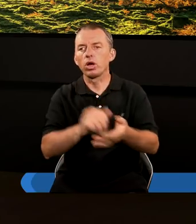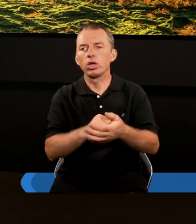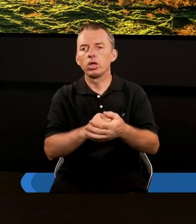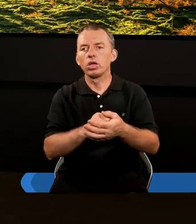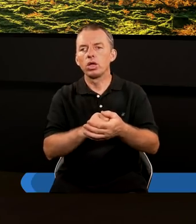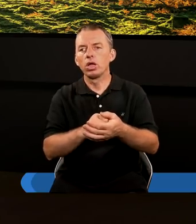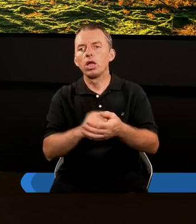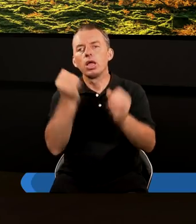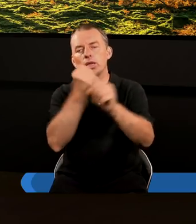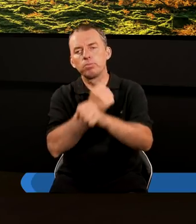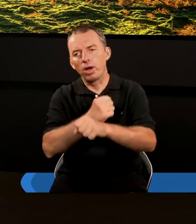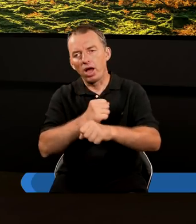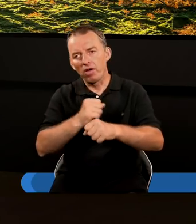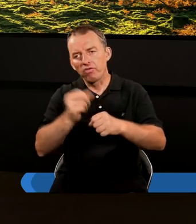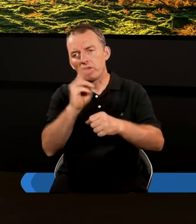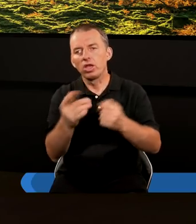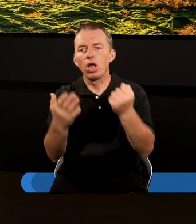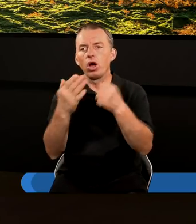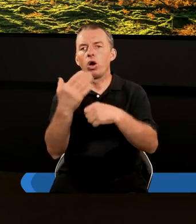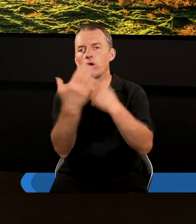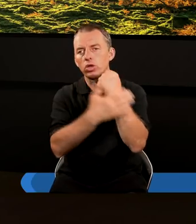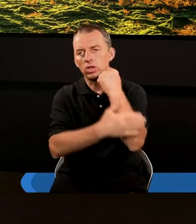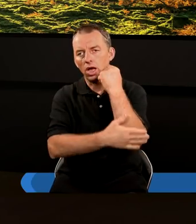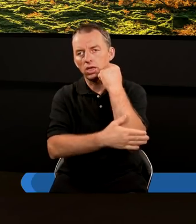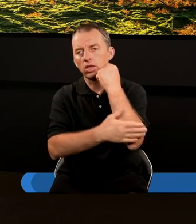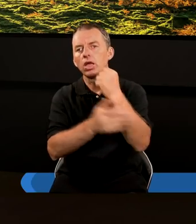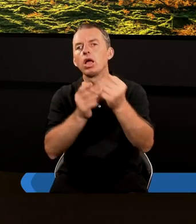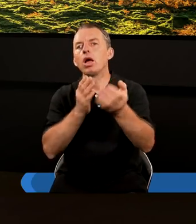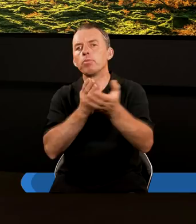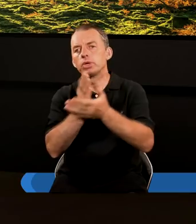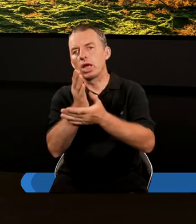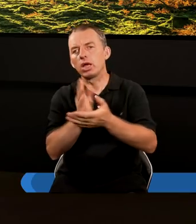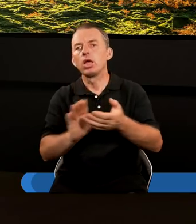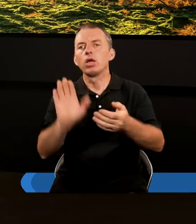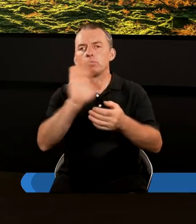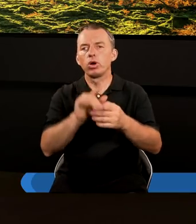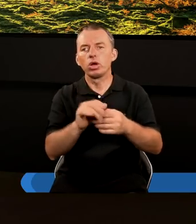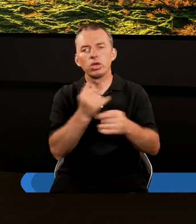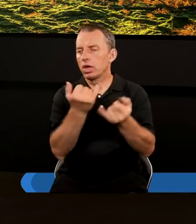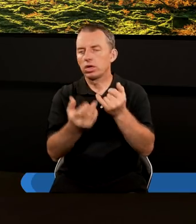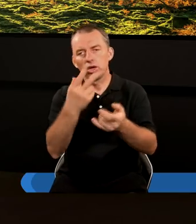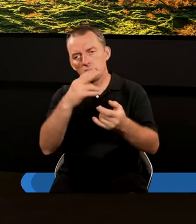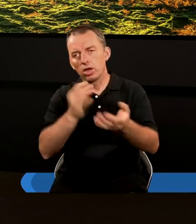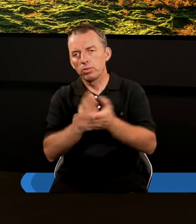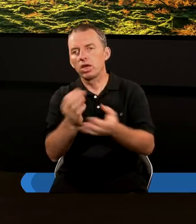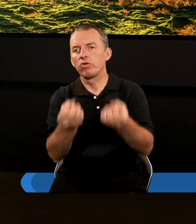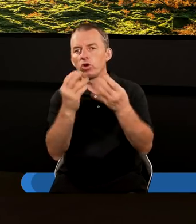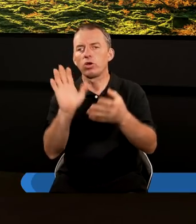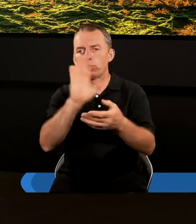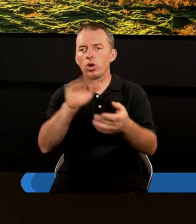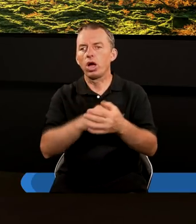zbawieni ostatecznie przez Boga. Jeśli nie stworzeni przez Boga,